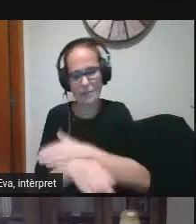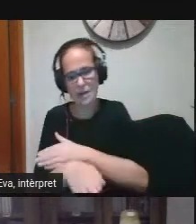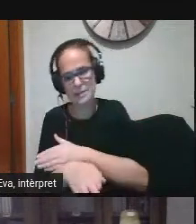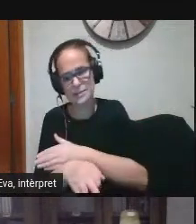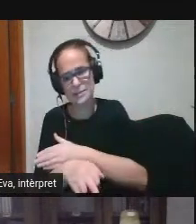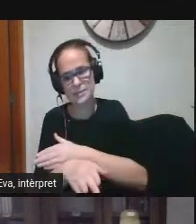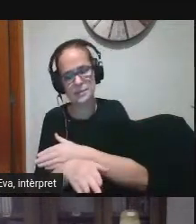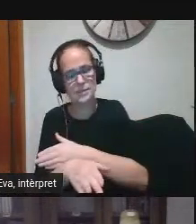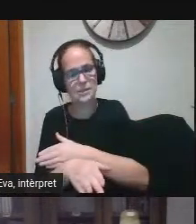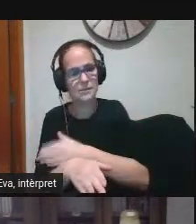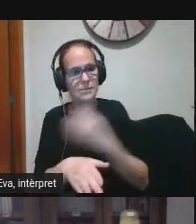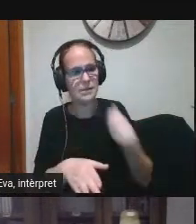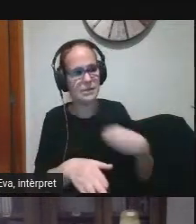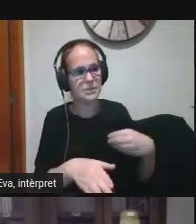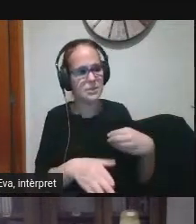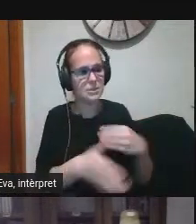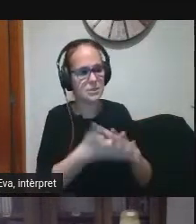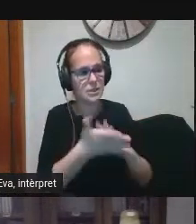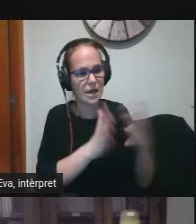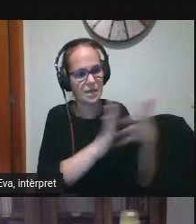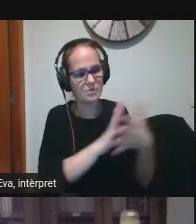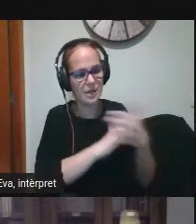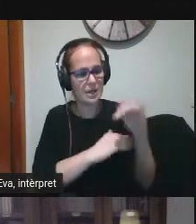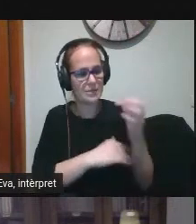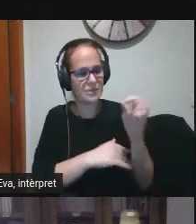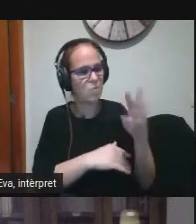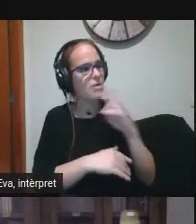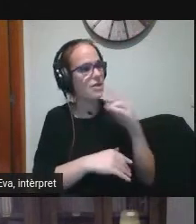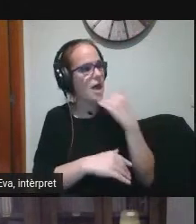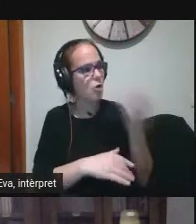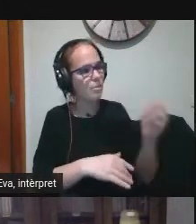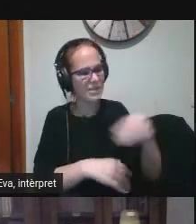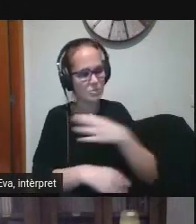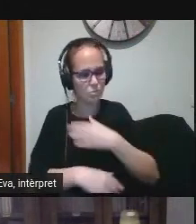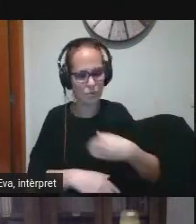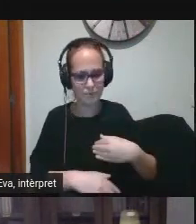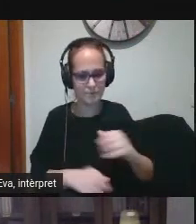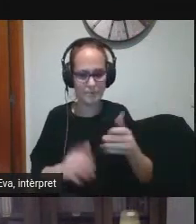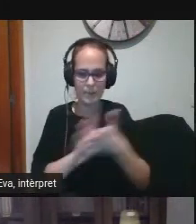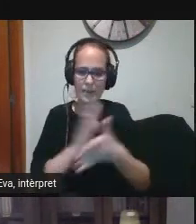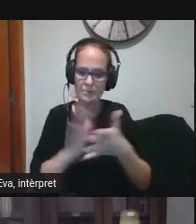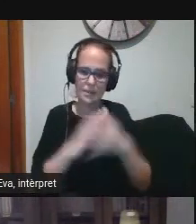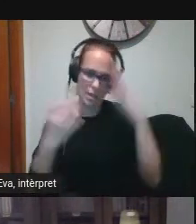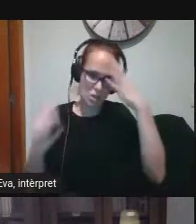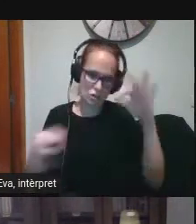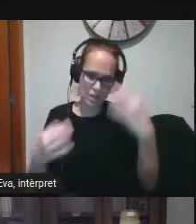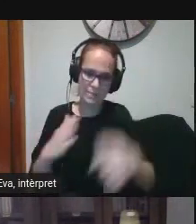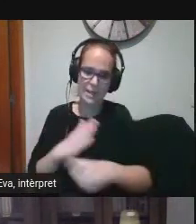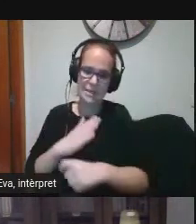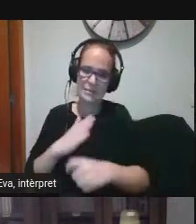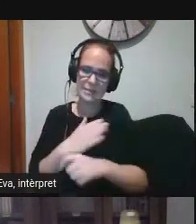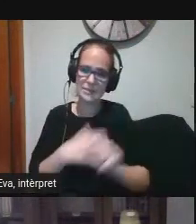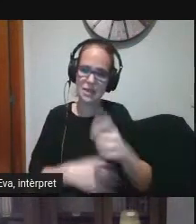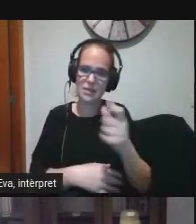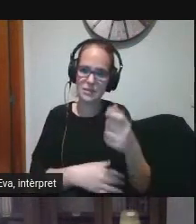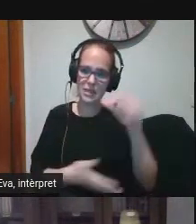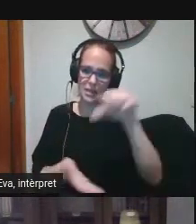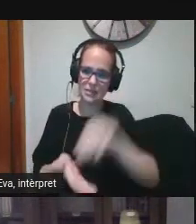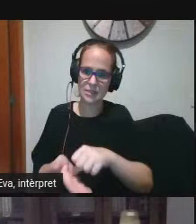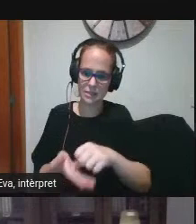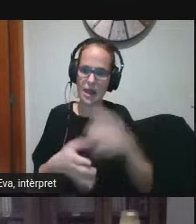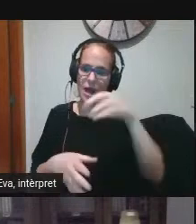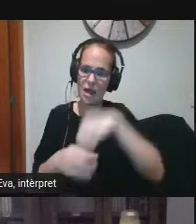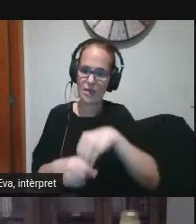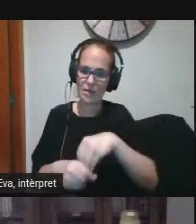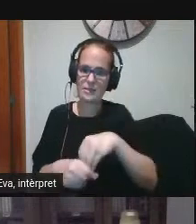'aportació del Jaume comentar-vos que evidentment la estratègia digital de centre forma part del PEC cosa que ja ha